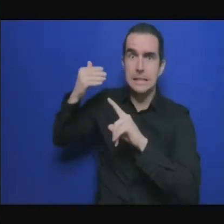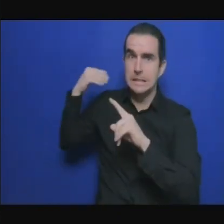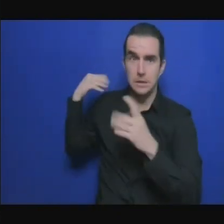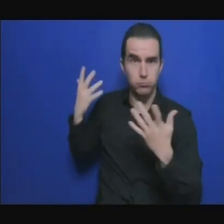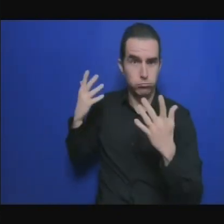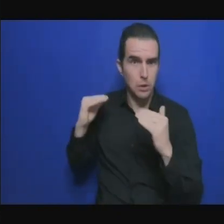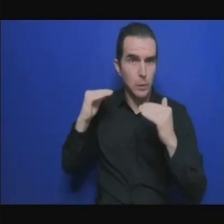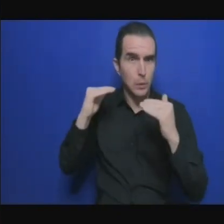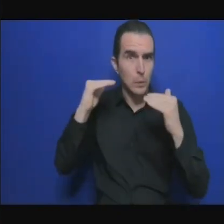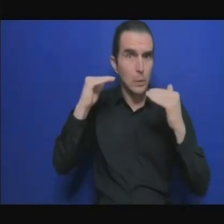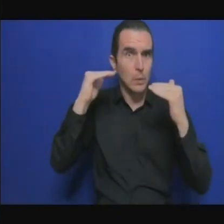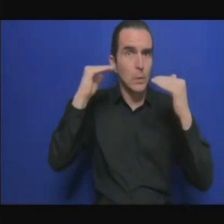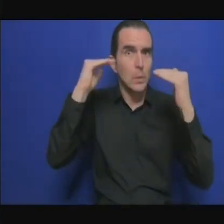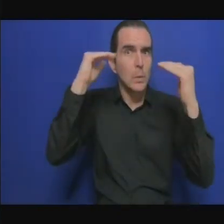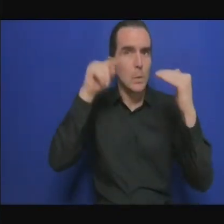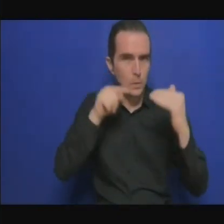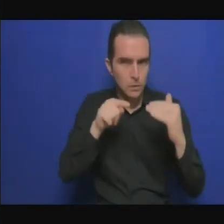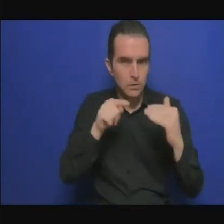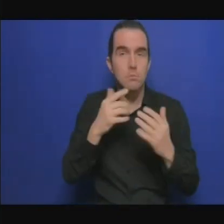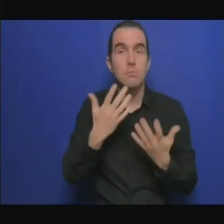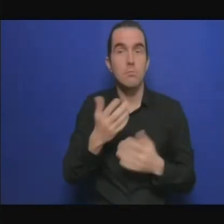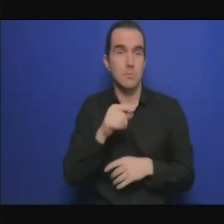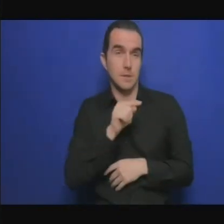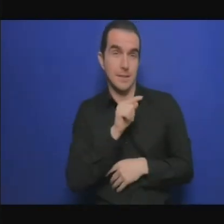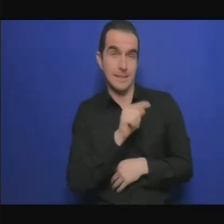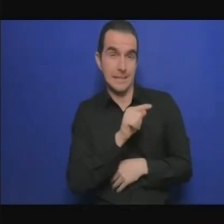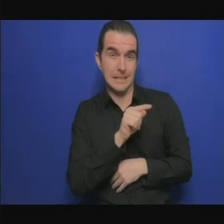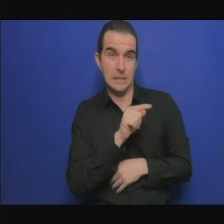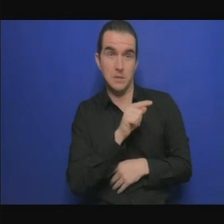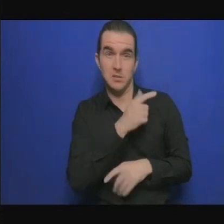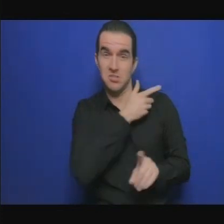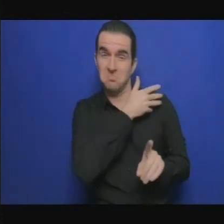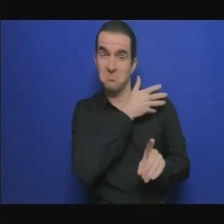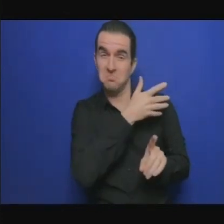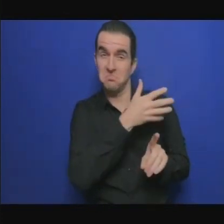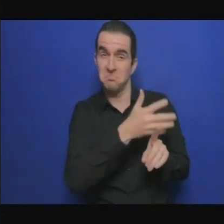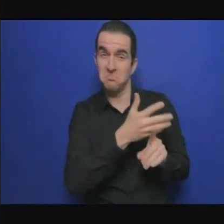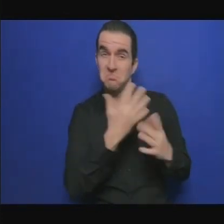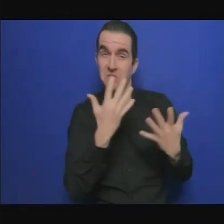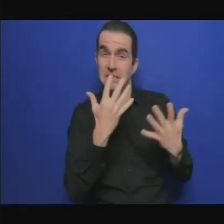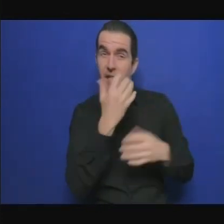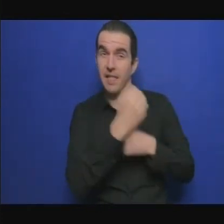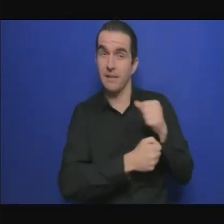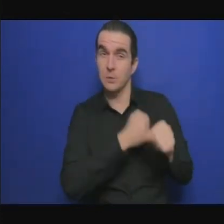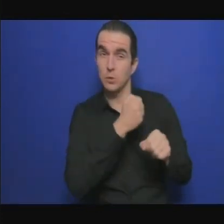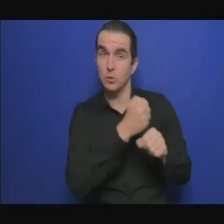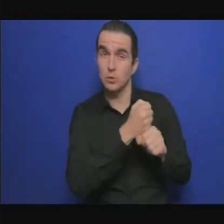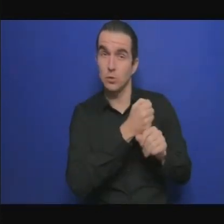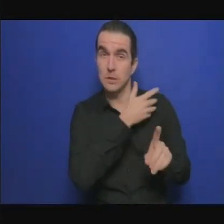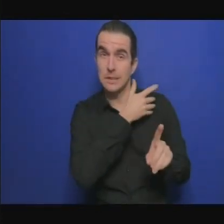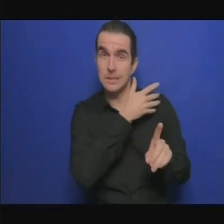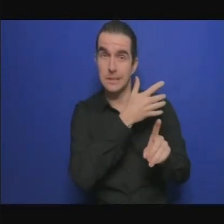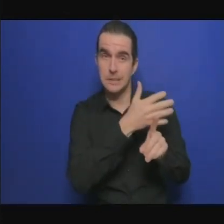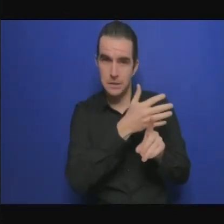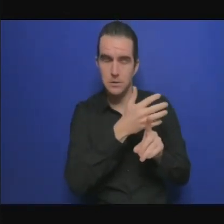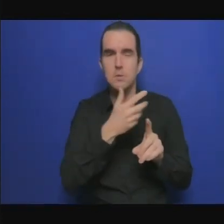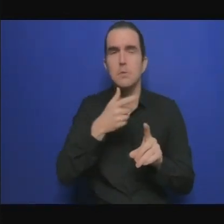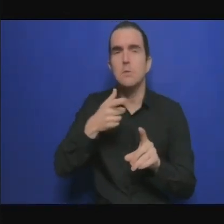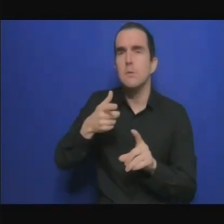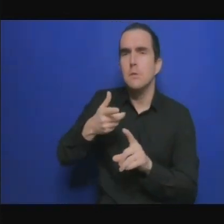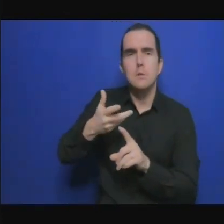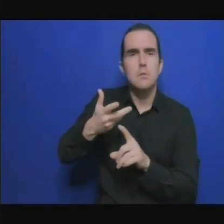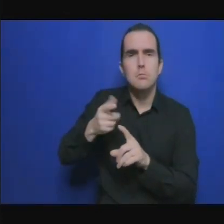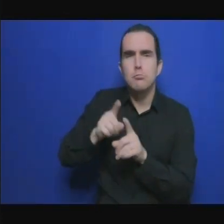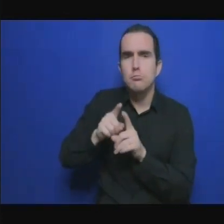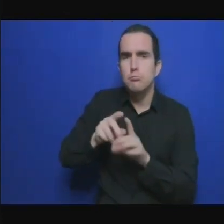Et quand on parle de méthane, quelque part, l'Afrique est interpellée parce que c'est un gaz qui est